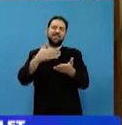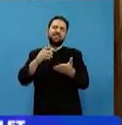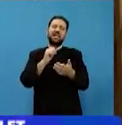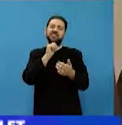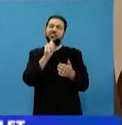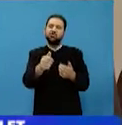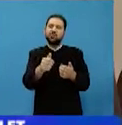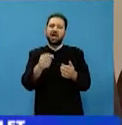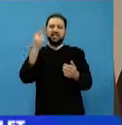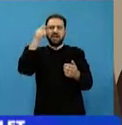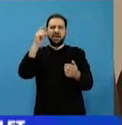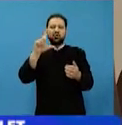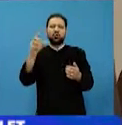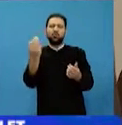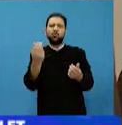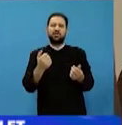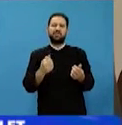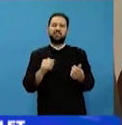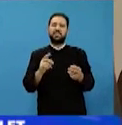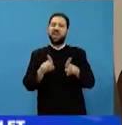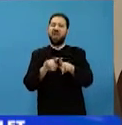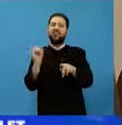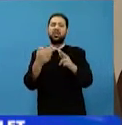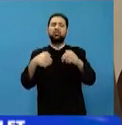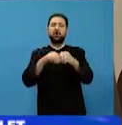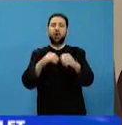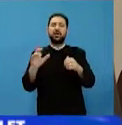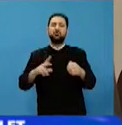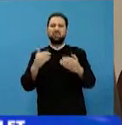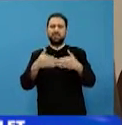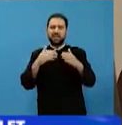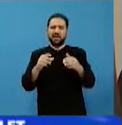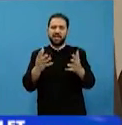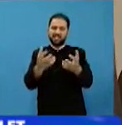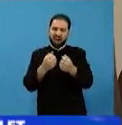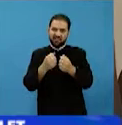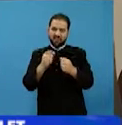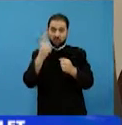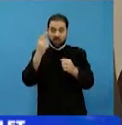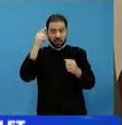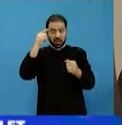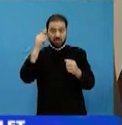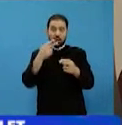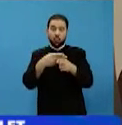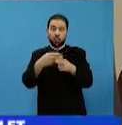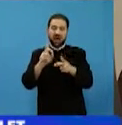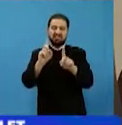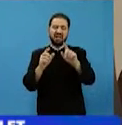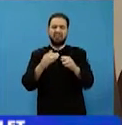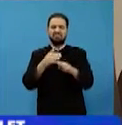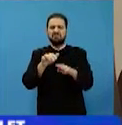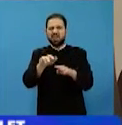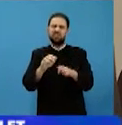niciodată de la gândul său. La fel și noi suntem îndemnați să avem un gând curat. Dacă trecem prin întâmplări ale